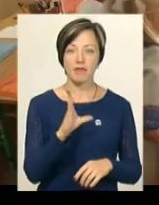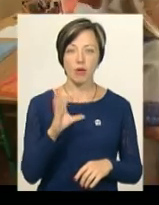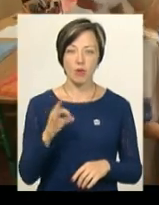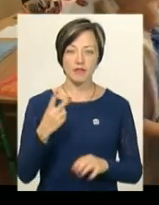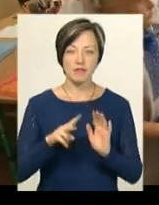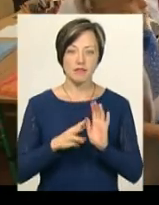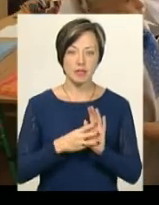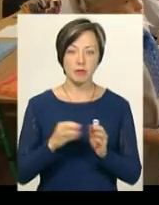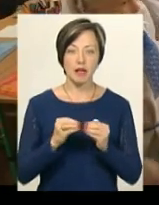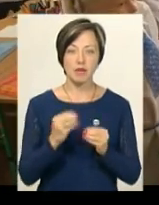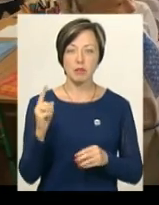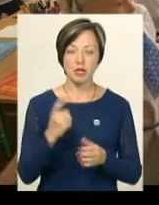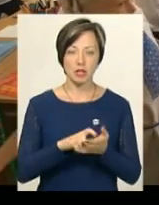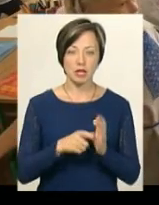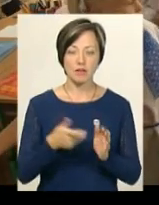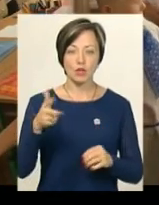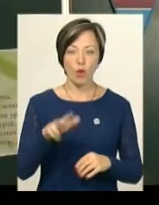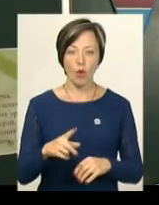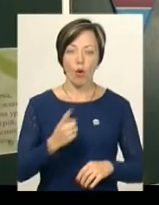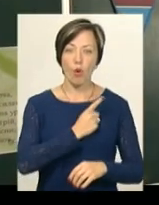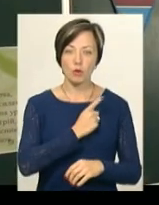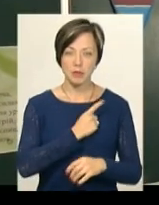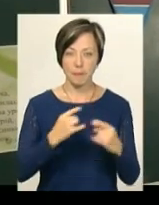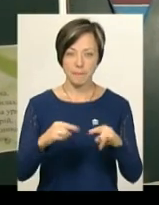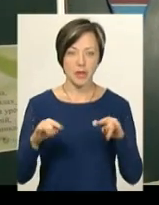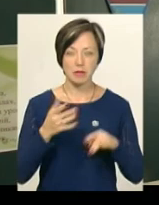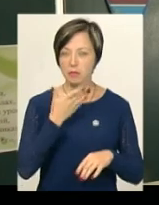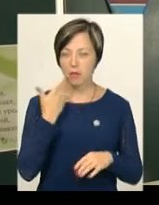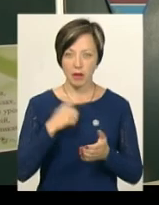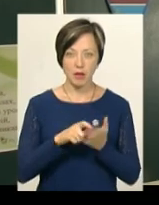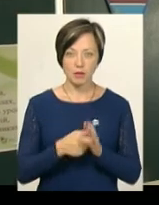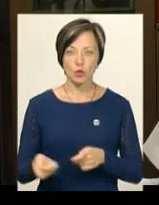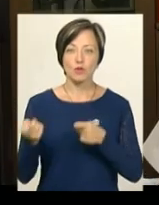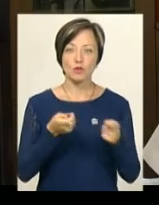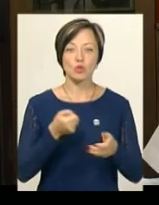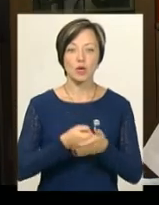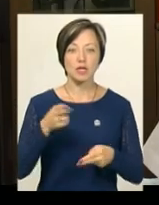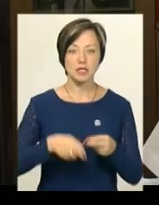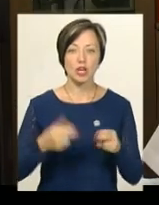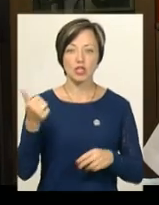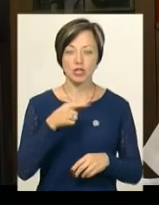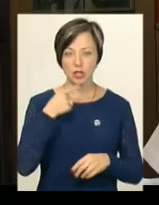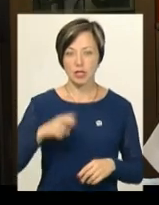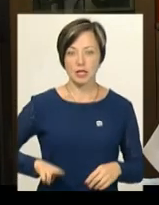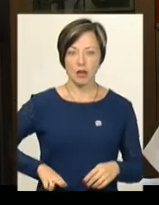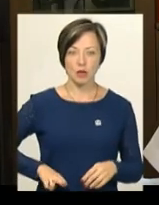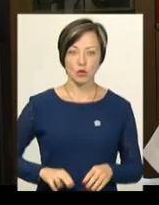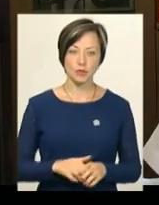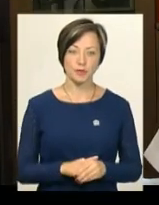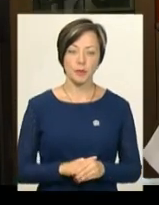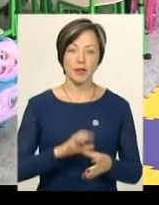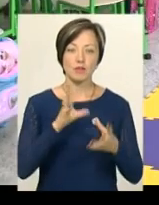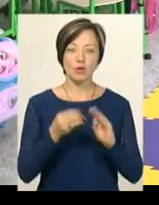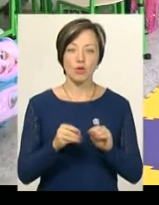цій школі 10 перших класів. У трьох одномісних парт наразі немає. Їх довезуть до кінця тижня, каже директор Андрій Андрійчук.